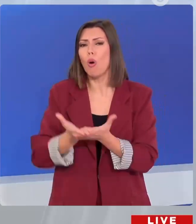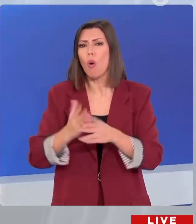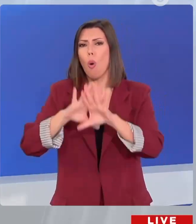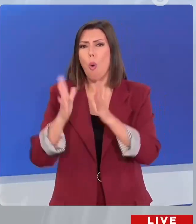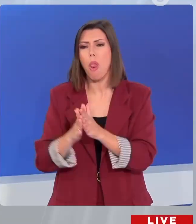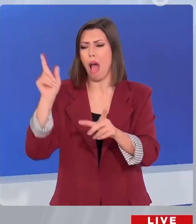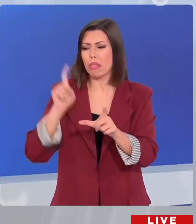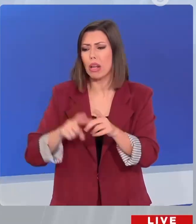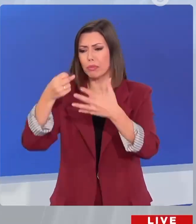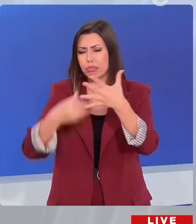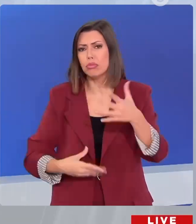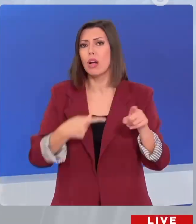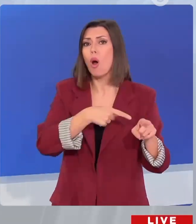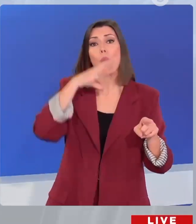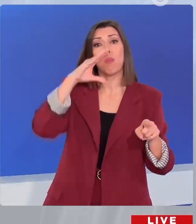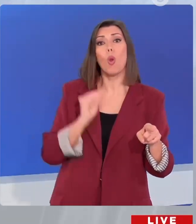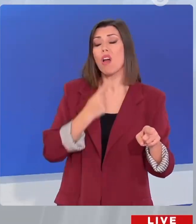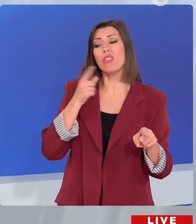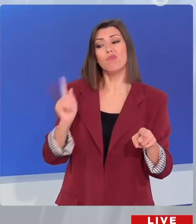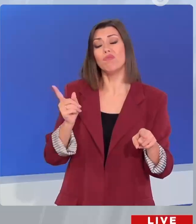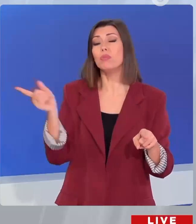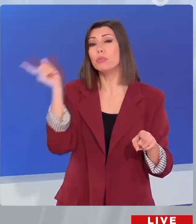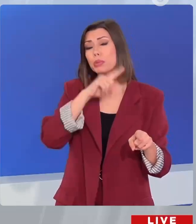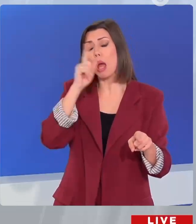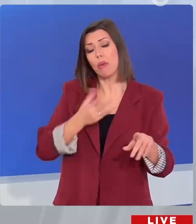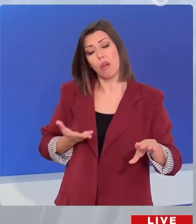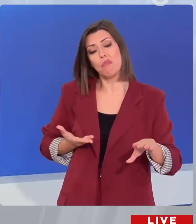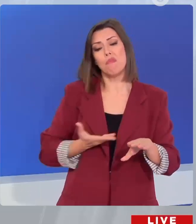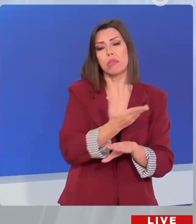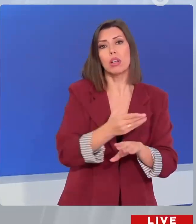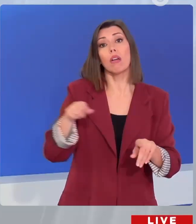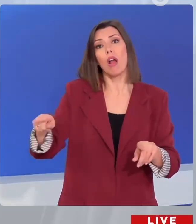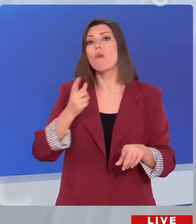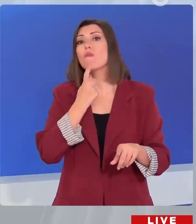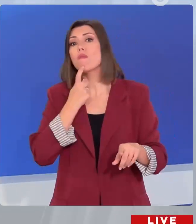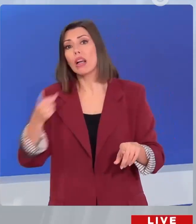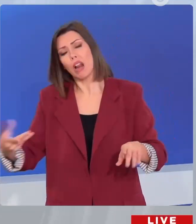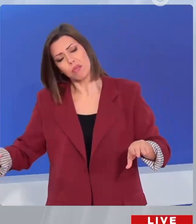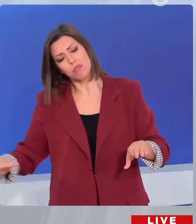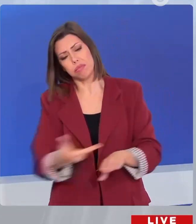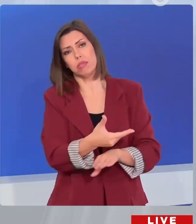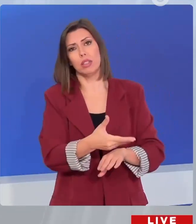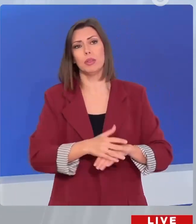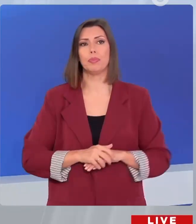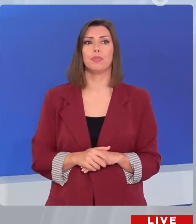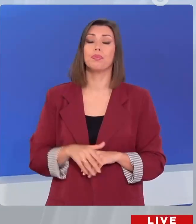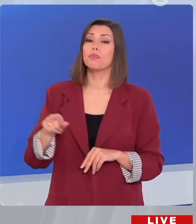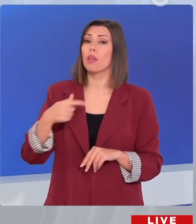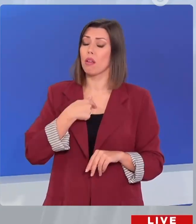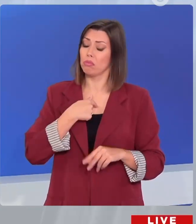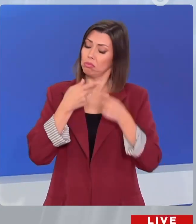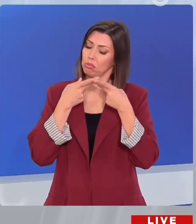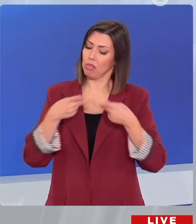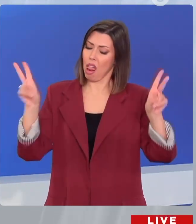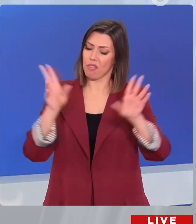εταιρείες, ακόμη και offshore, κάποιες από τις οποίες δεν αποκλείεται να είναι ενεργές, όπως καταγγέλλεται. Πλέον ελεύθερος είμαι αποφασισμένος να